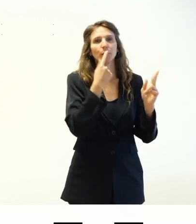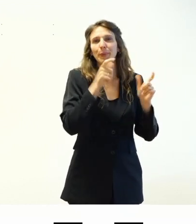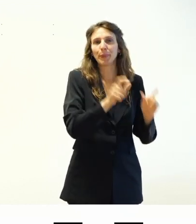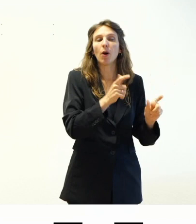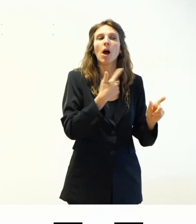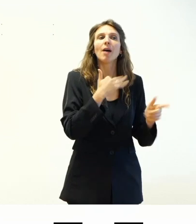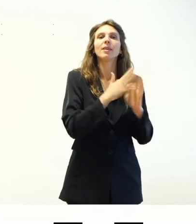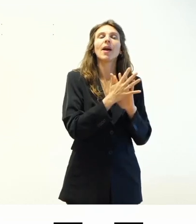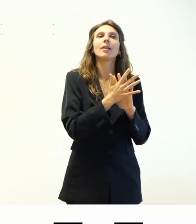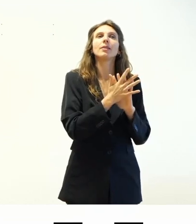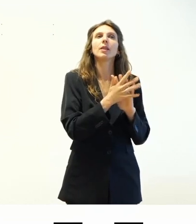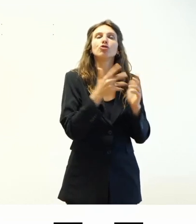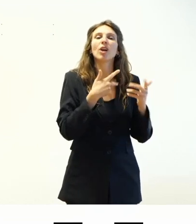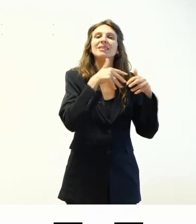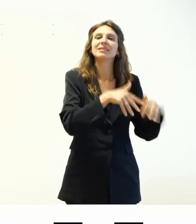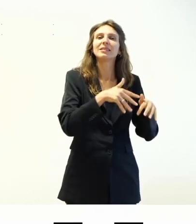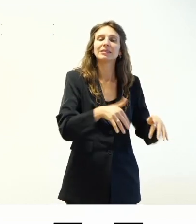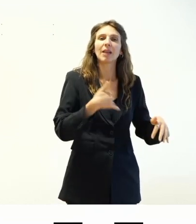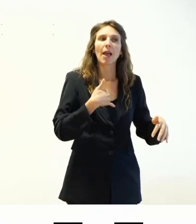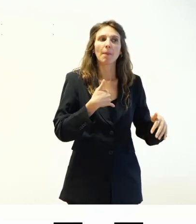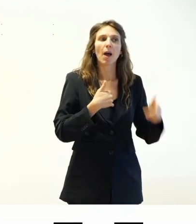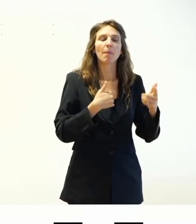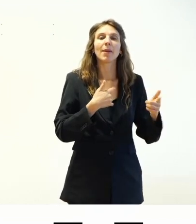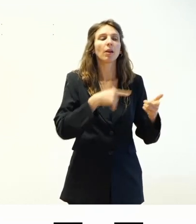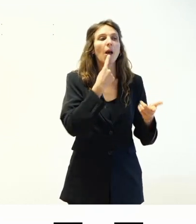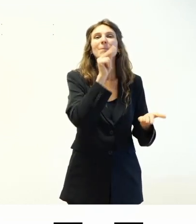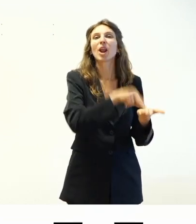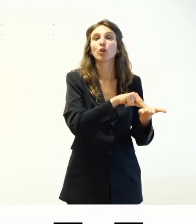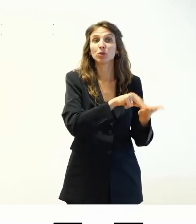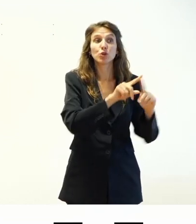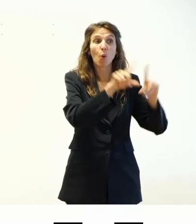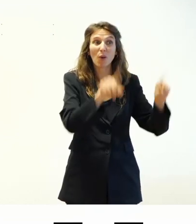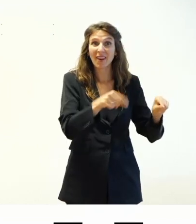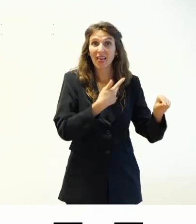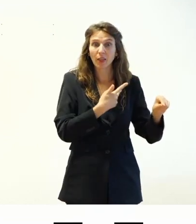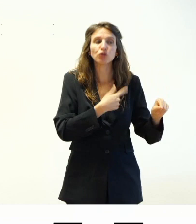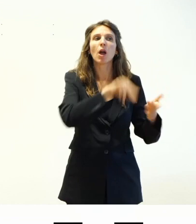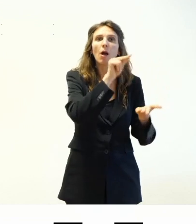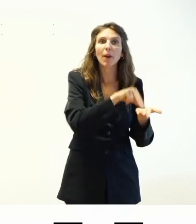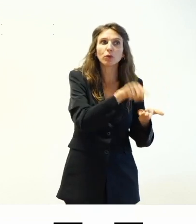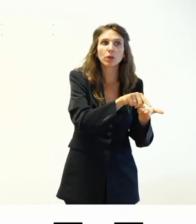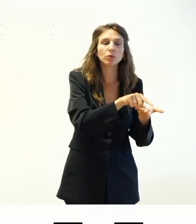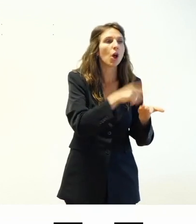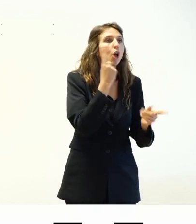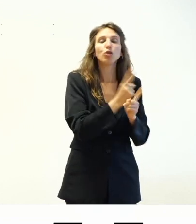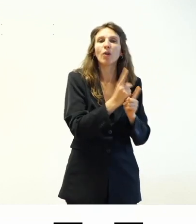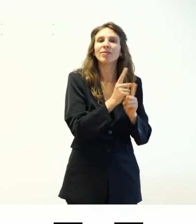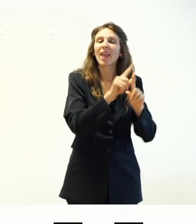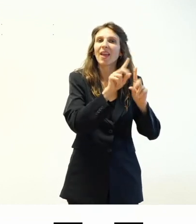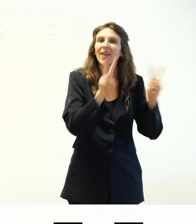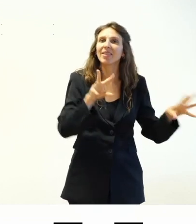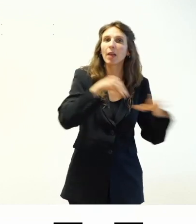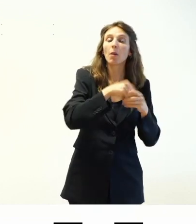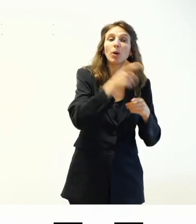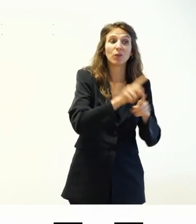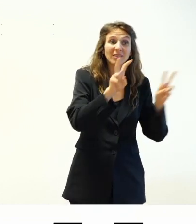effettuare, che ha un modulo per effettuare la prenotazione. Il modulo per effettuare la prenotazione non deve stare nel tema perché cambio il